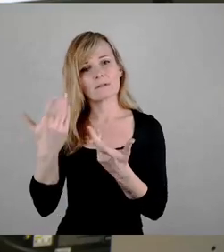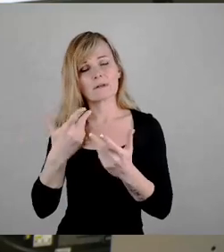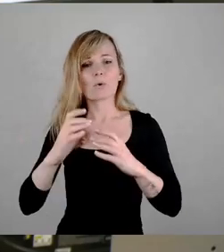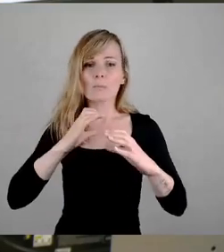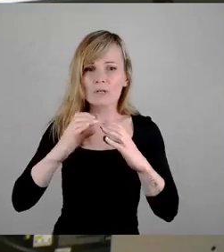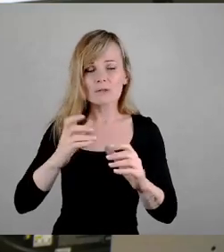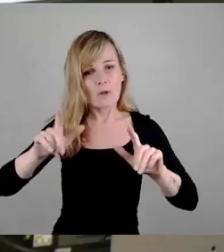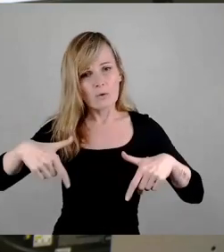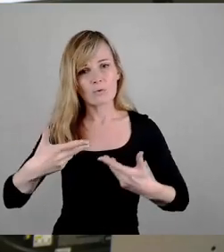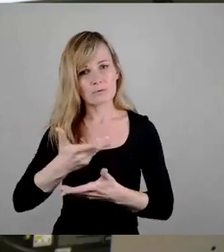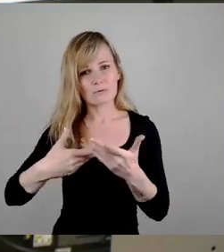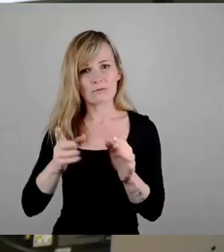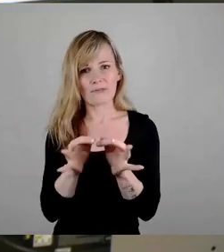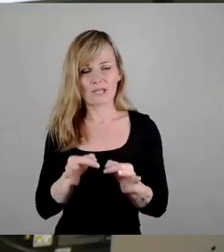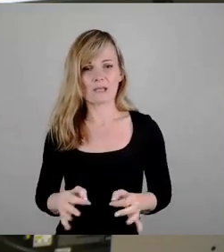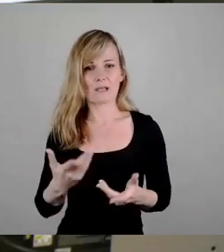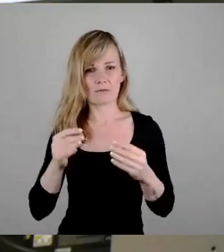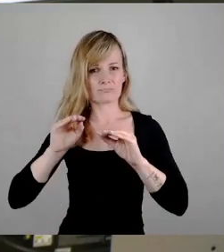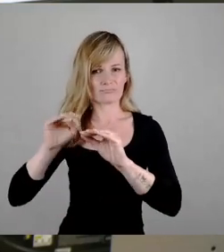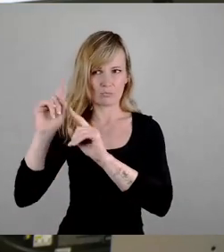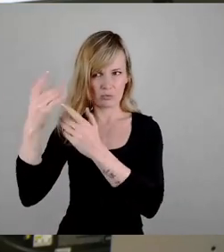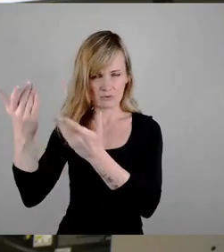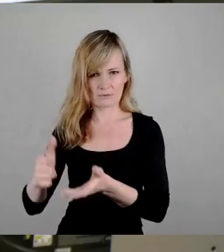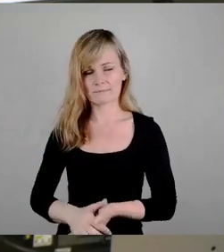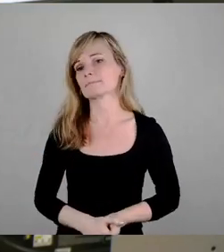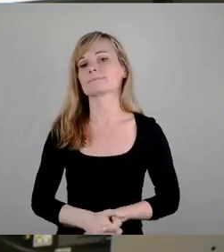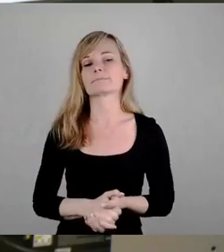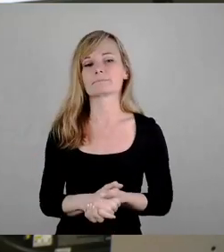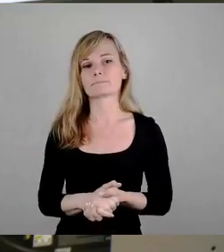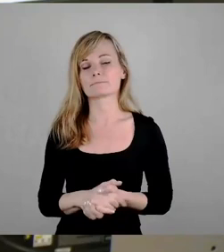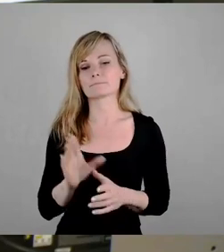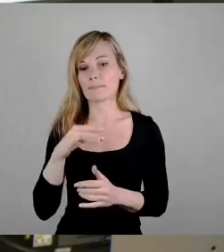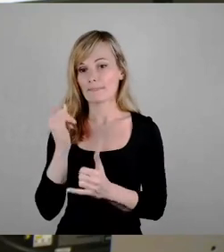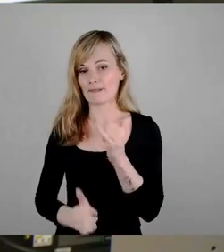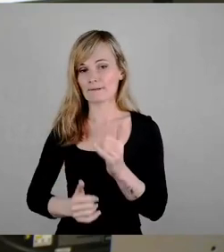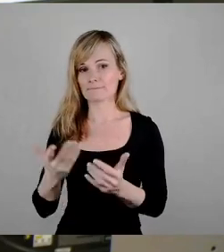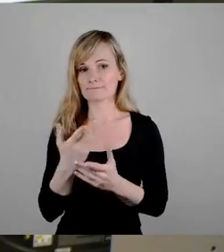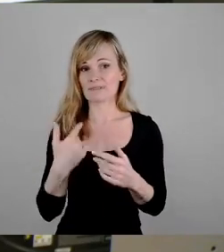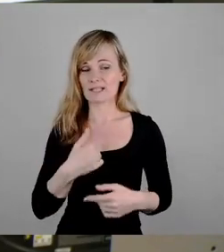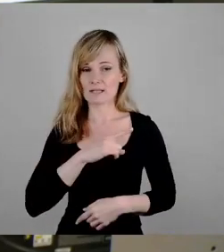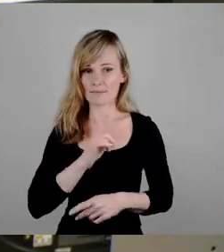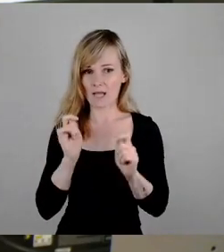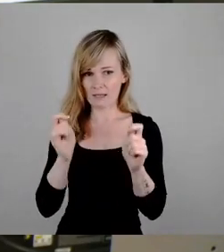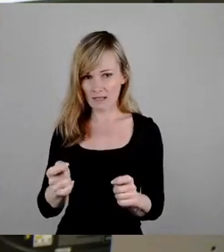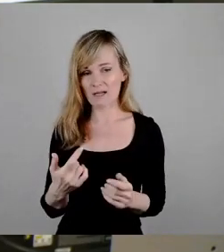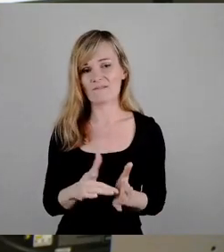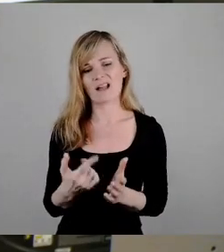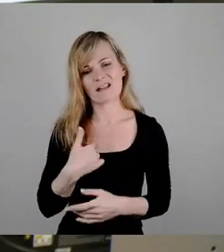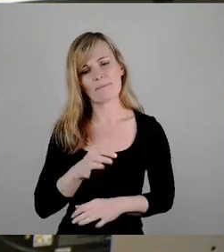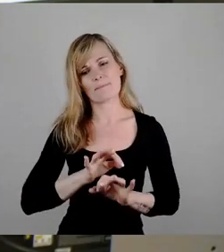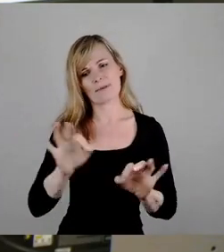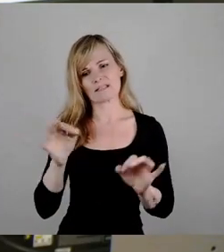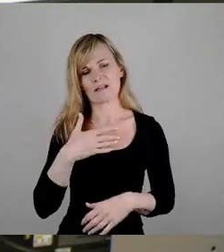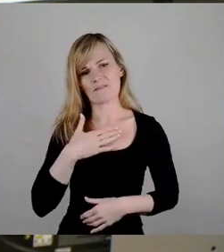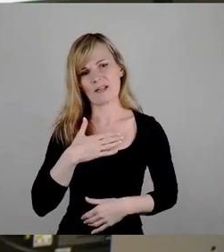in Kommunikationsfähigkeit werden. Und zu guter Letzt beantrage ich, weil das uns besser gefällt, die